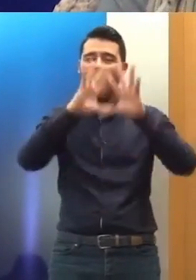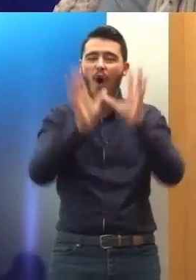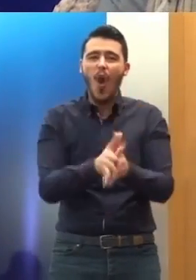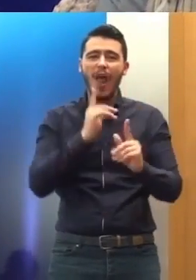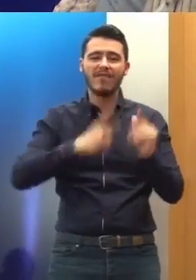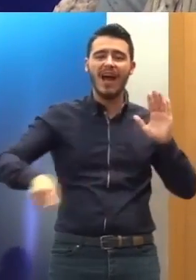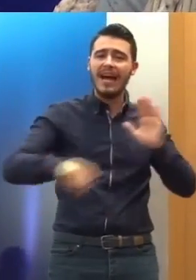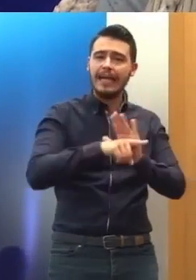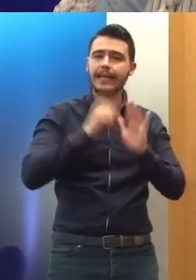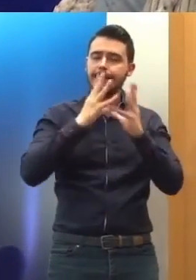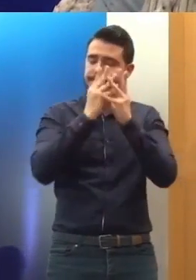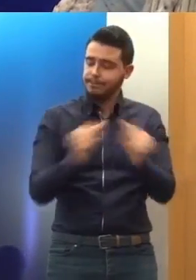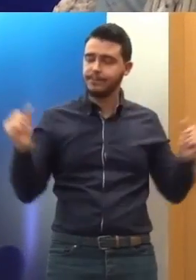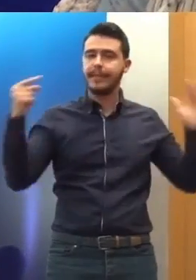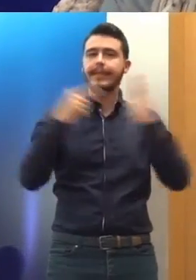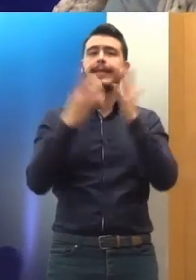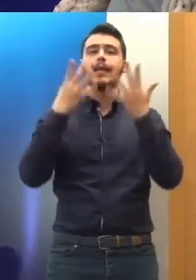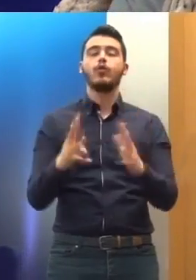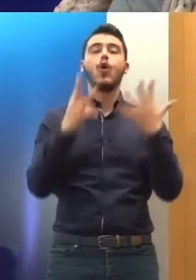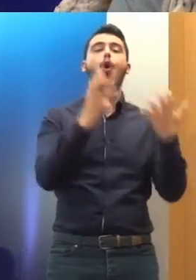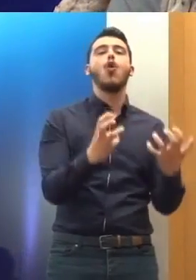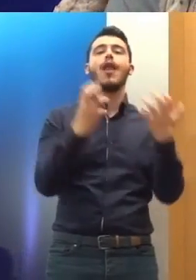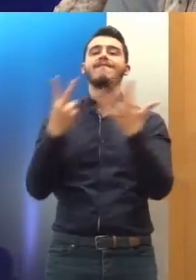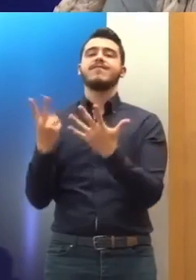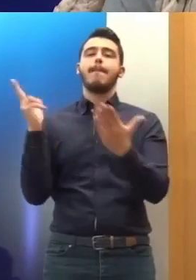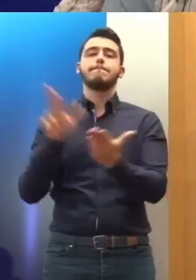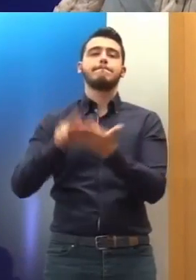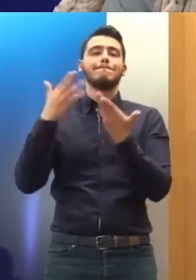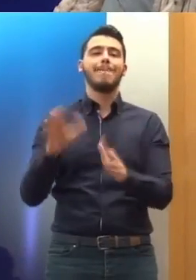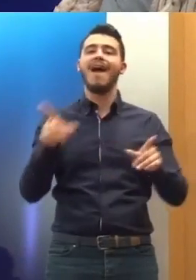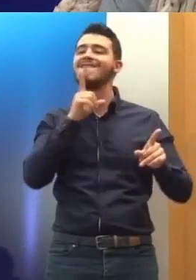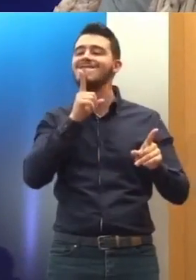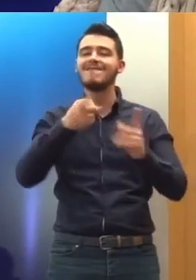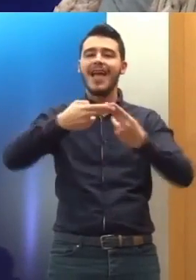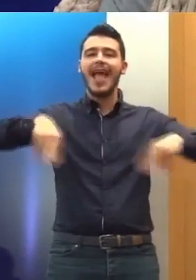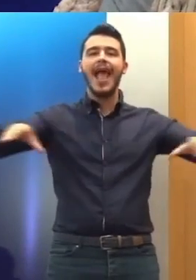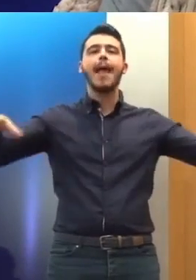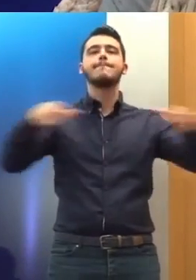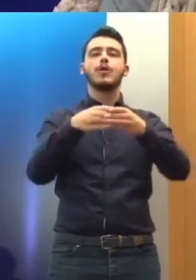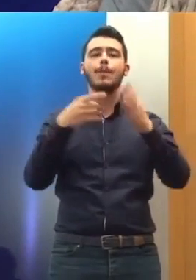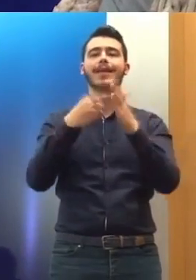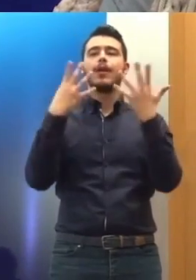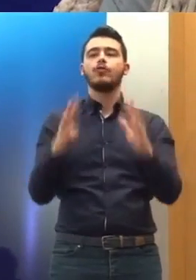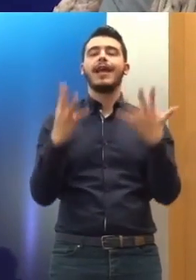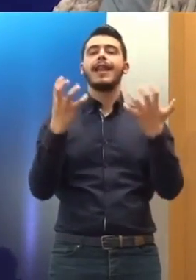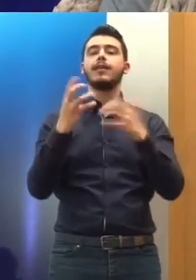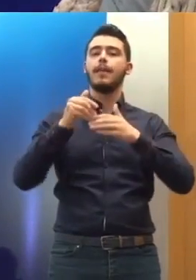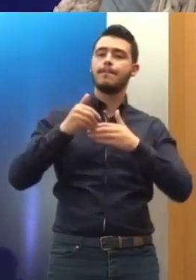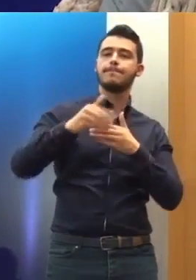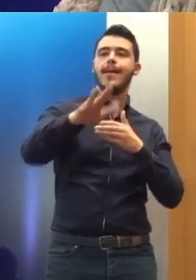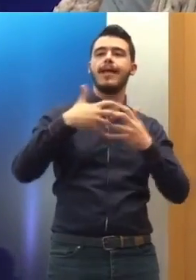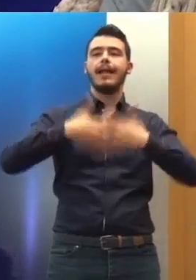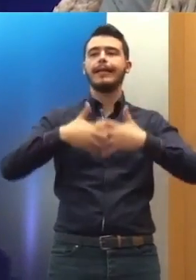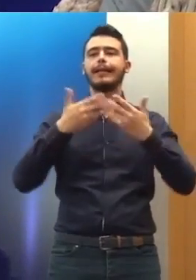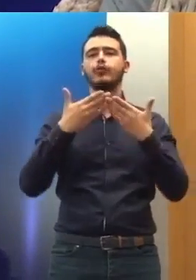του 1987. Η Επιτροπή συστήθηκε και λειτουργεί από το 1990 και μετά, πάνω από 20